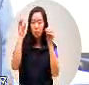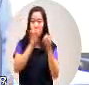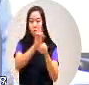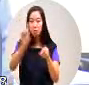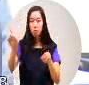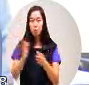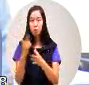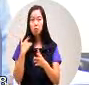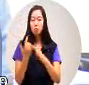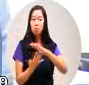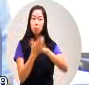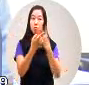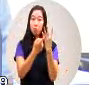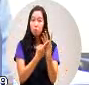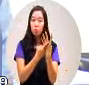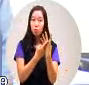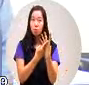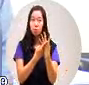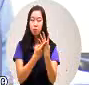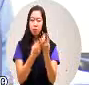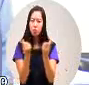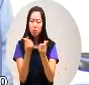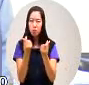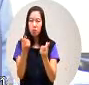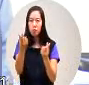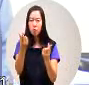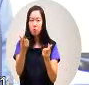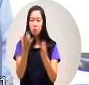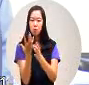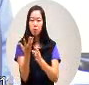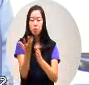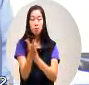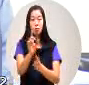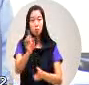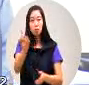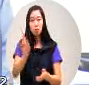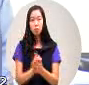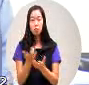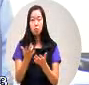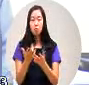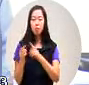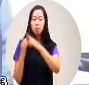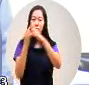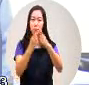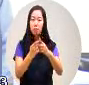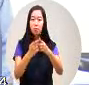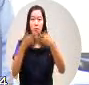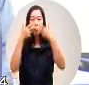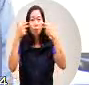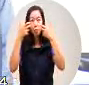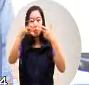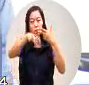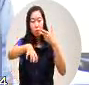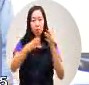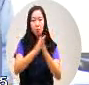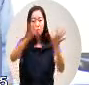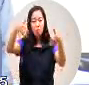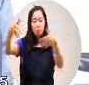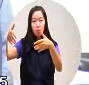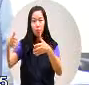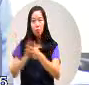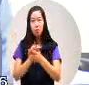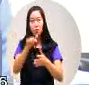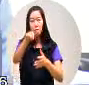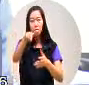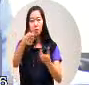产业计划好像大部分是呢到原乡地区来召集已经开民